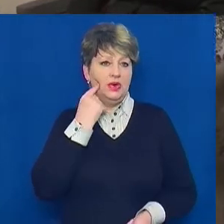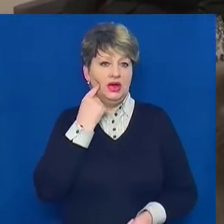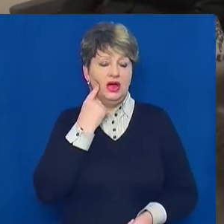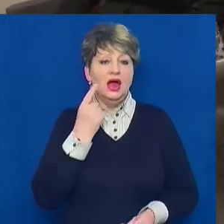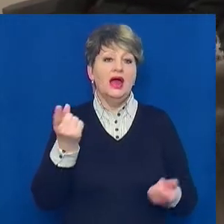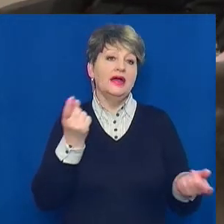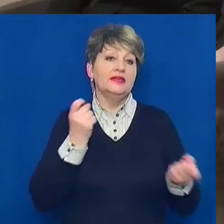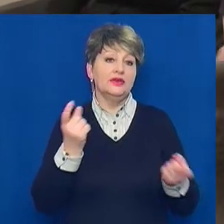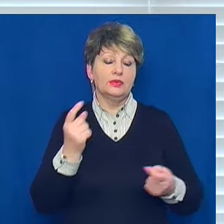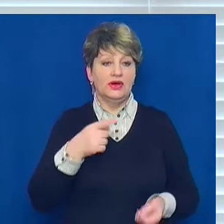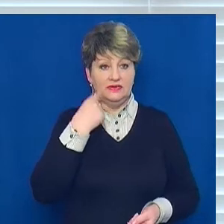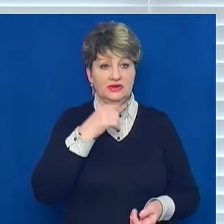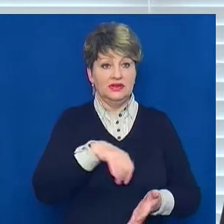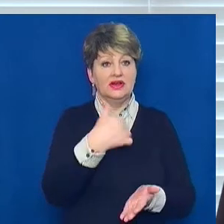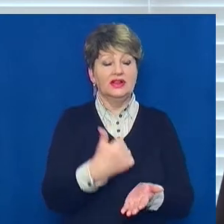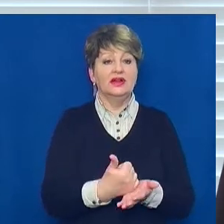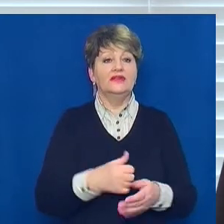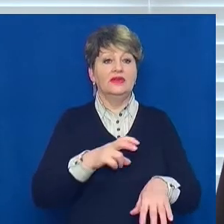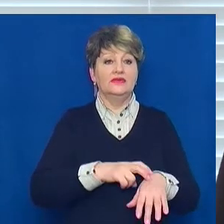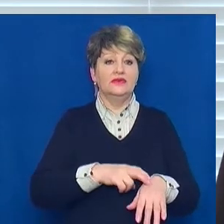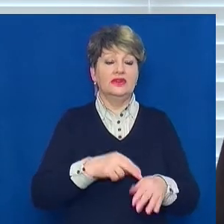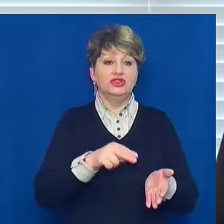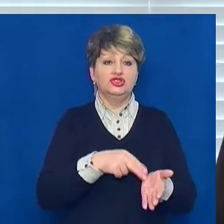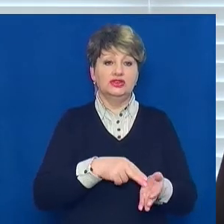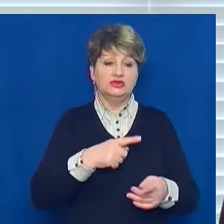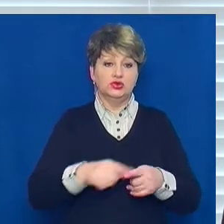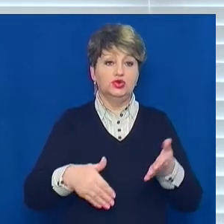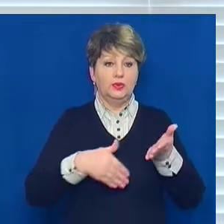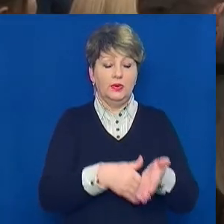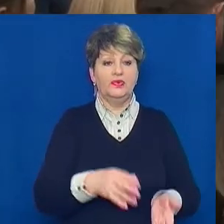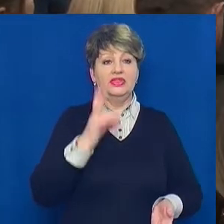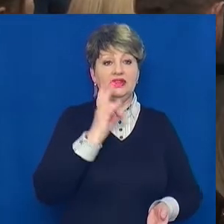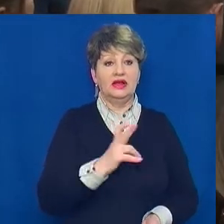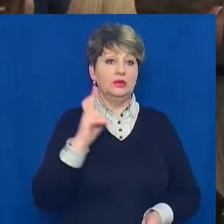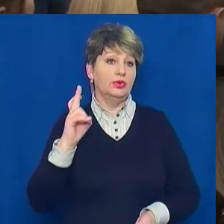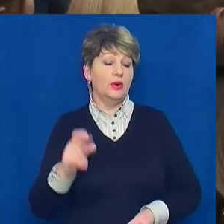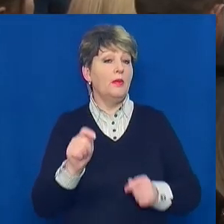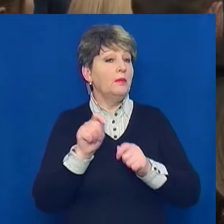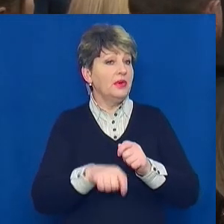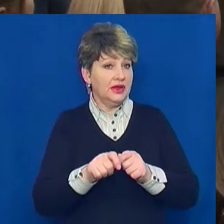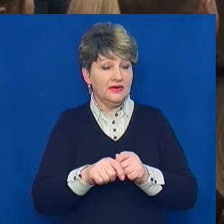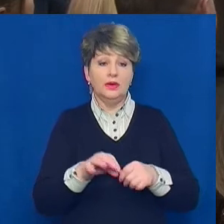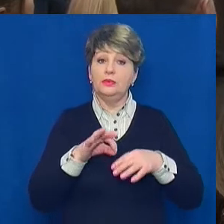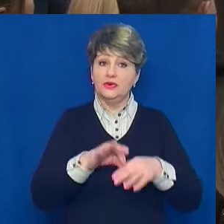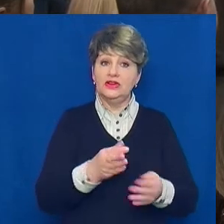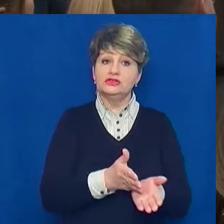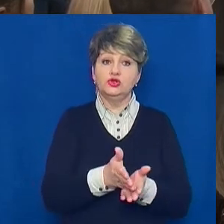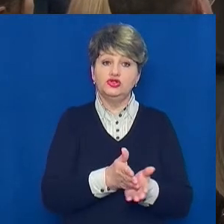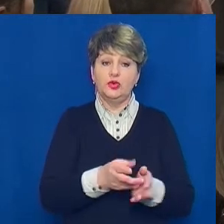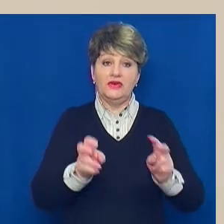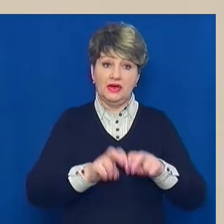Інформацію, каже головна лікарка черкаської станції екстреної допомоги Наталія Боровик, перевірили. Провели службове